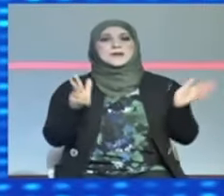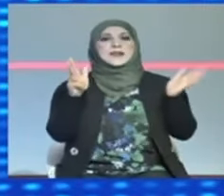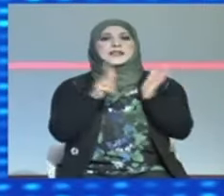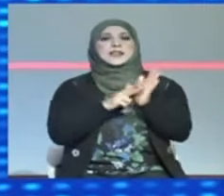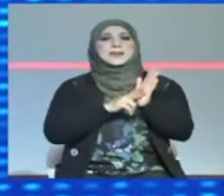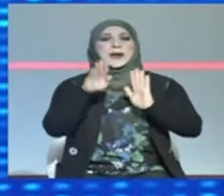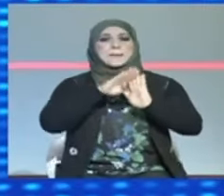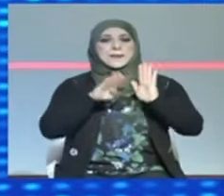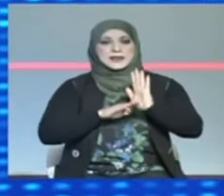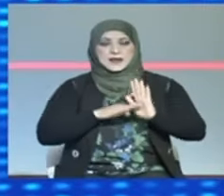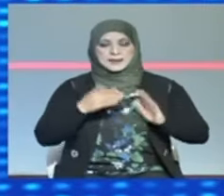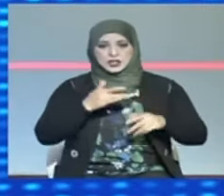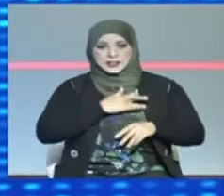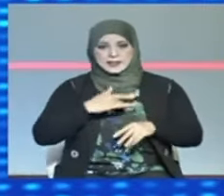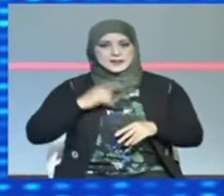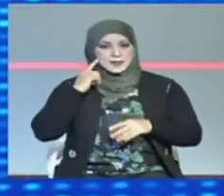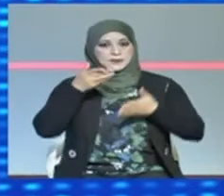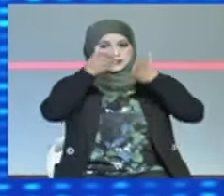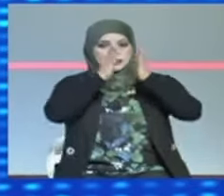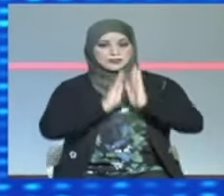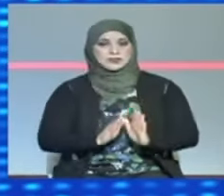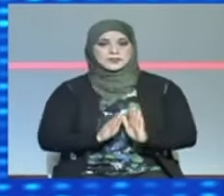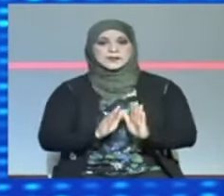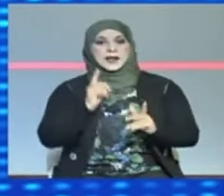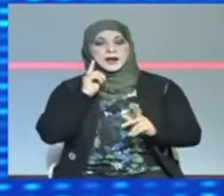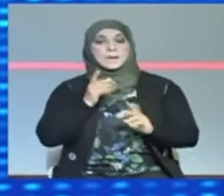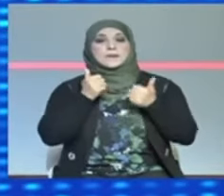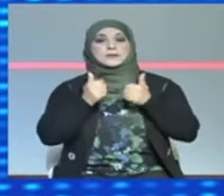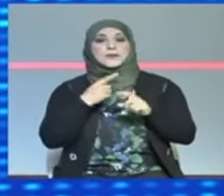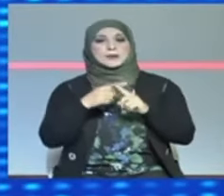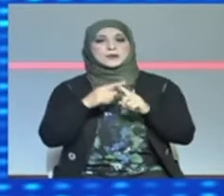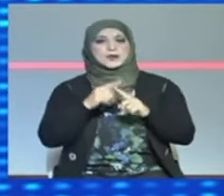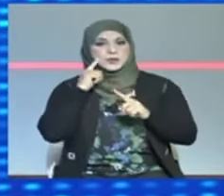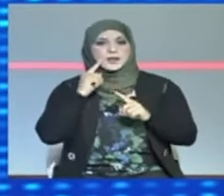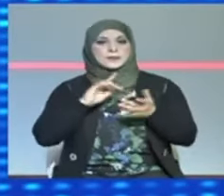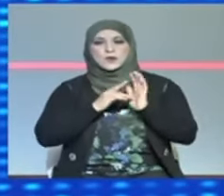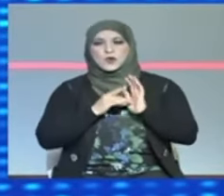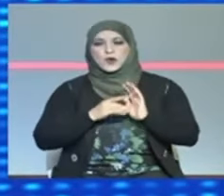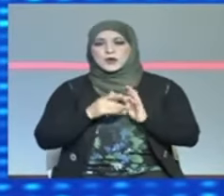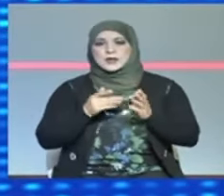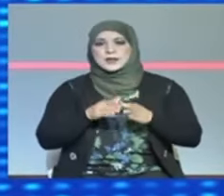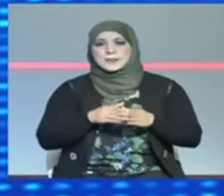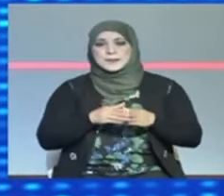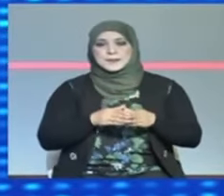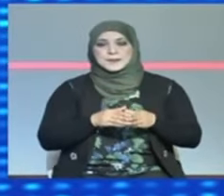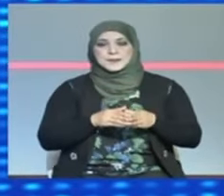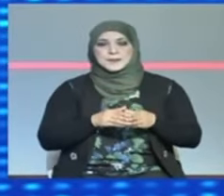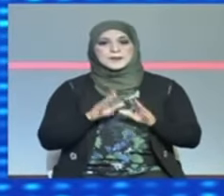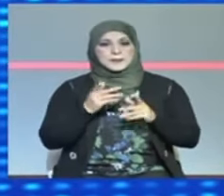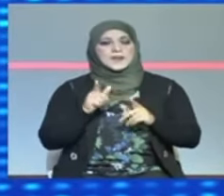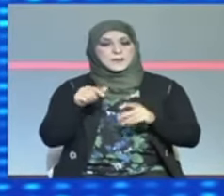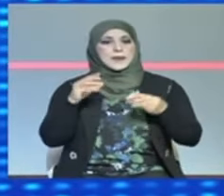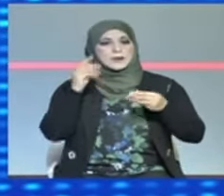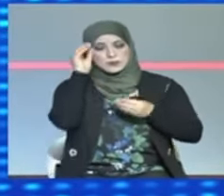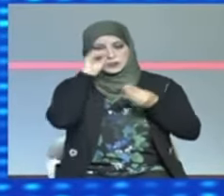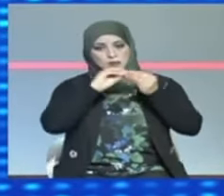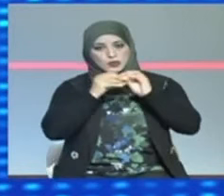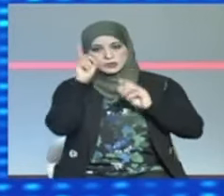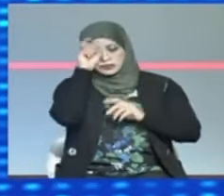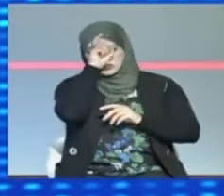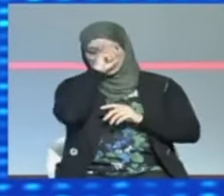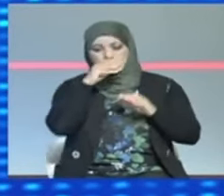البروتوكول الصحي بحذافره وعلى أكمل وجه يصطدم في الكثير من الأحيان بجملة من الصعوبات في